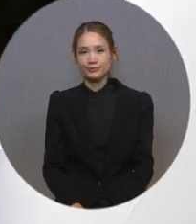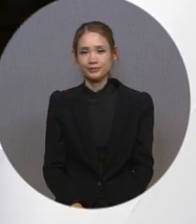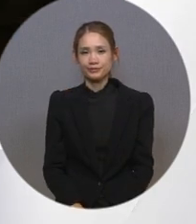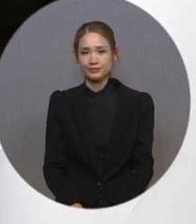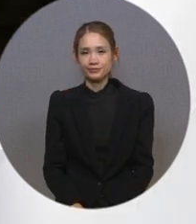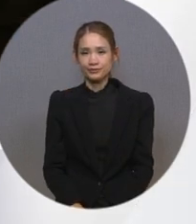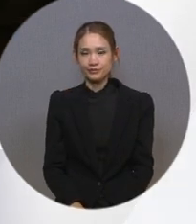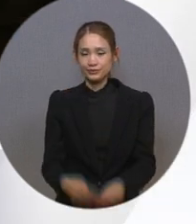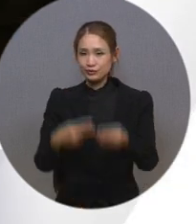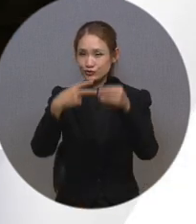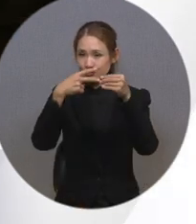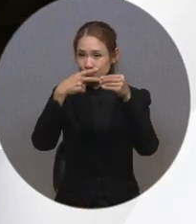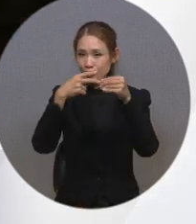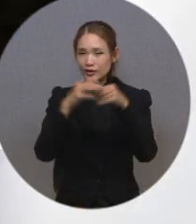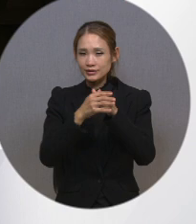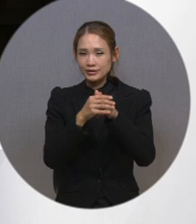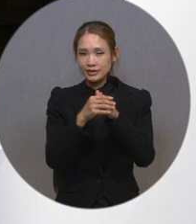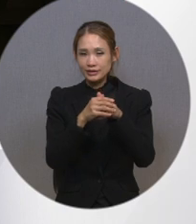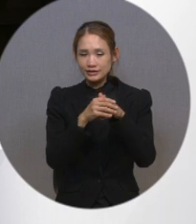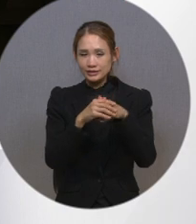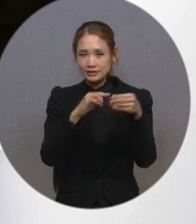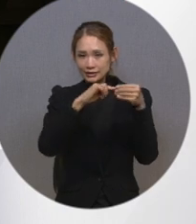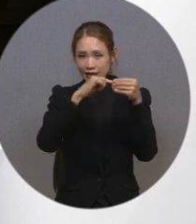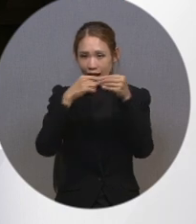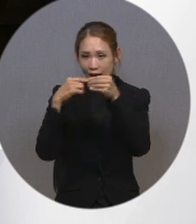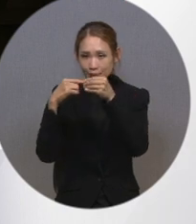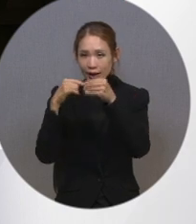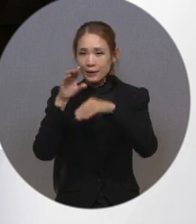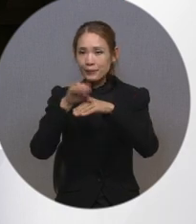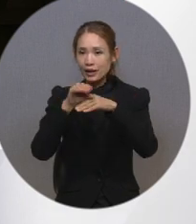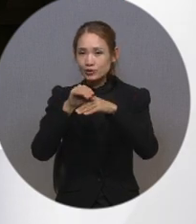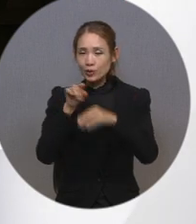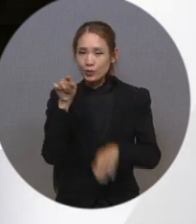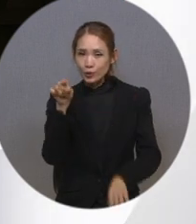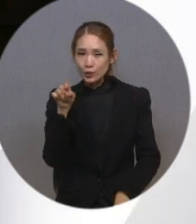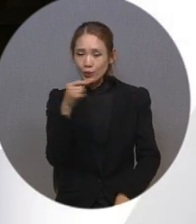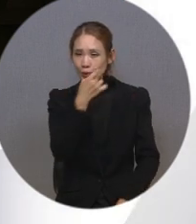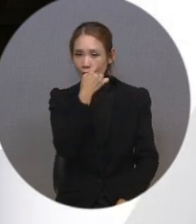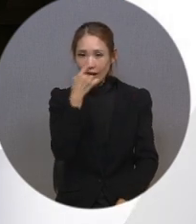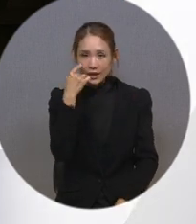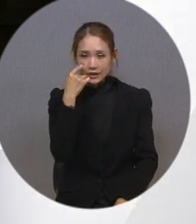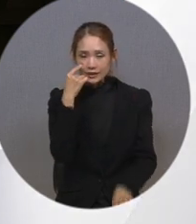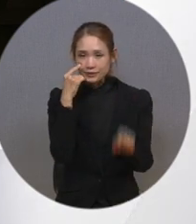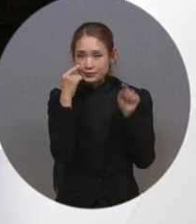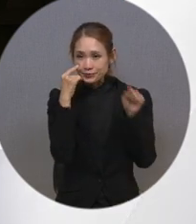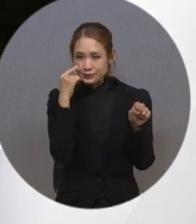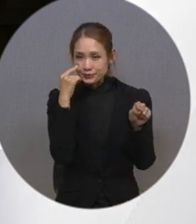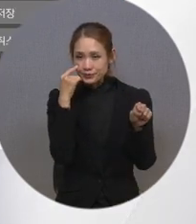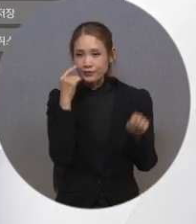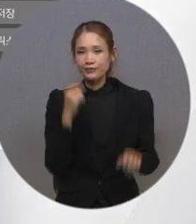두 번째 위치한 자막 방송에서 확인 버튼을 누르시면 자막 설정에 진입합니다.